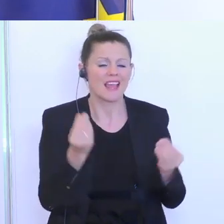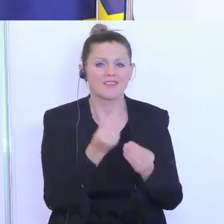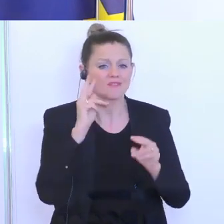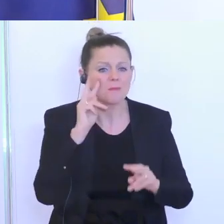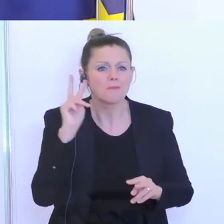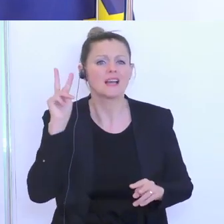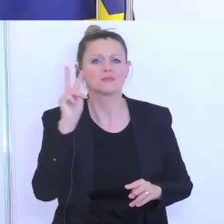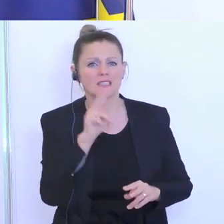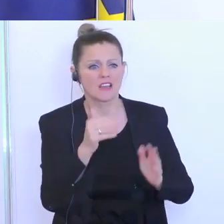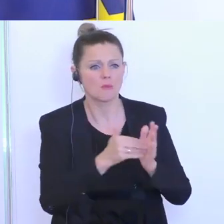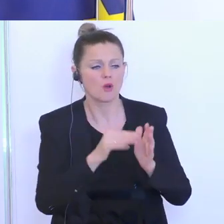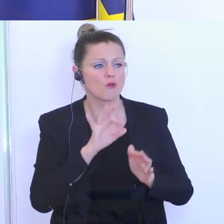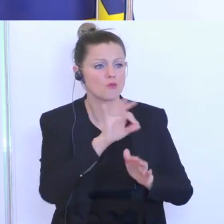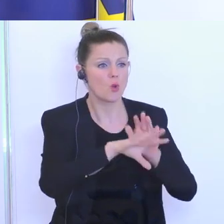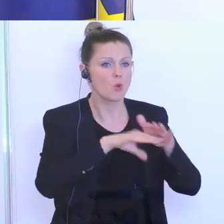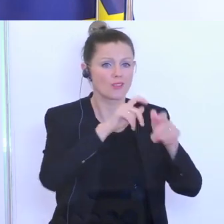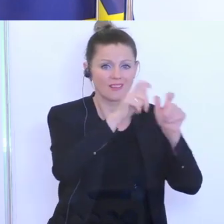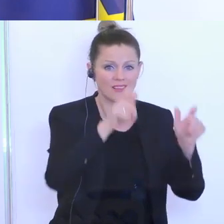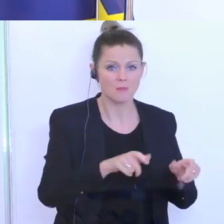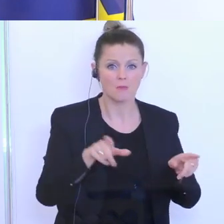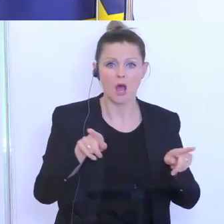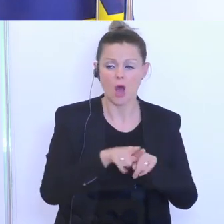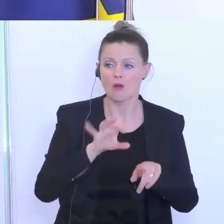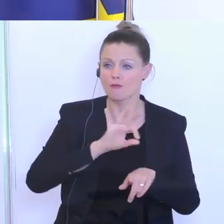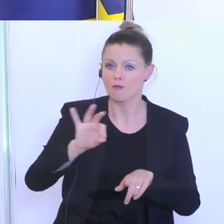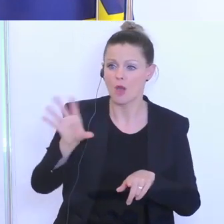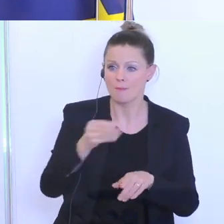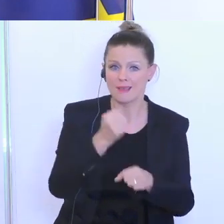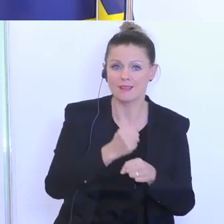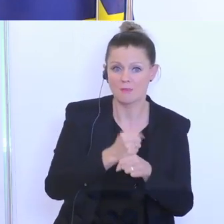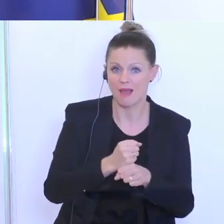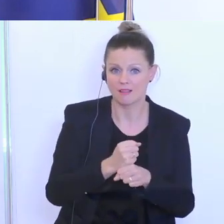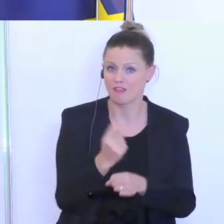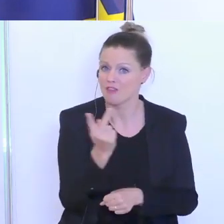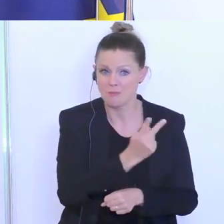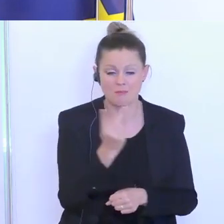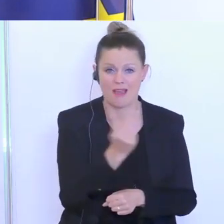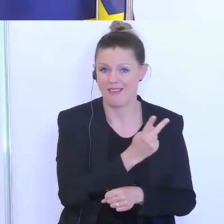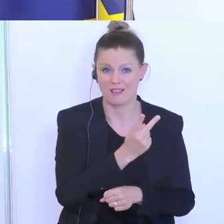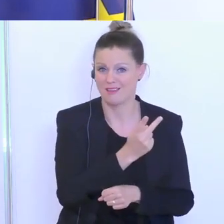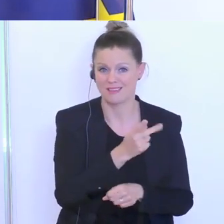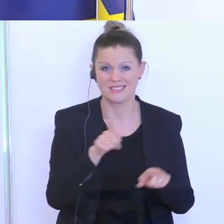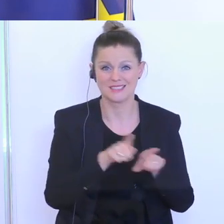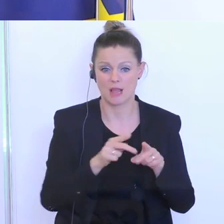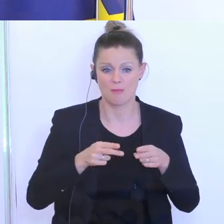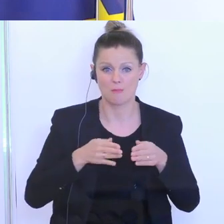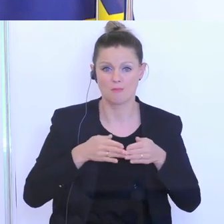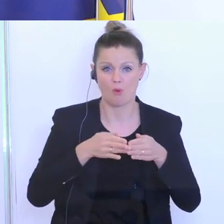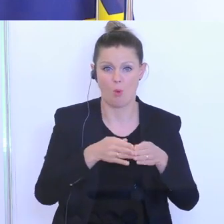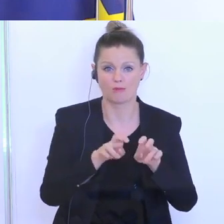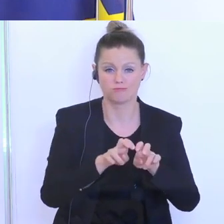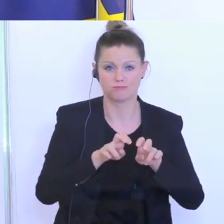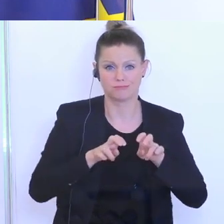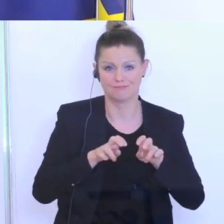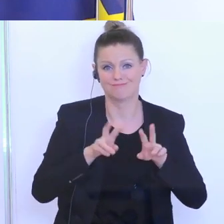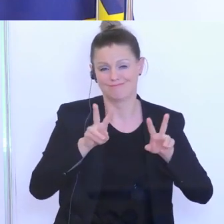nämlich auch für die Unternehmer auf der einen Seite, aber auch für die vielen Mitarbeiterinnen und Mitarbeiter auf der anderen Seite. Wir sitzen alle in einem Boot und dementsprechend auch